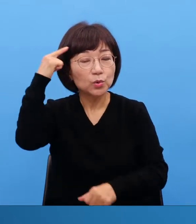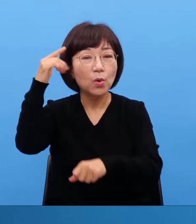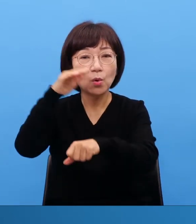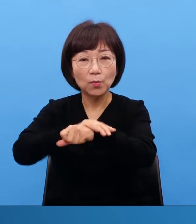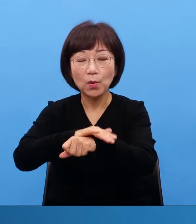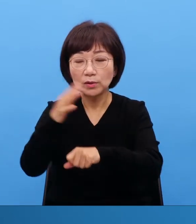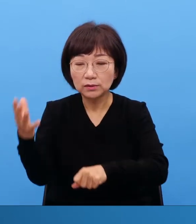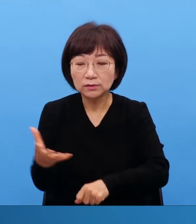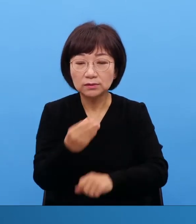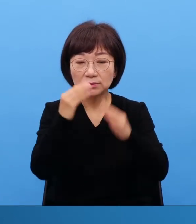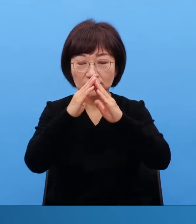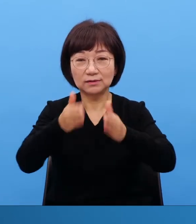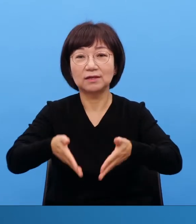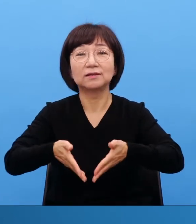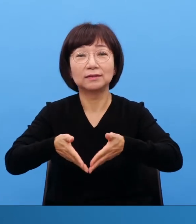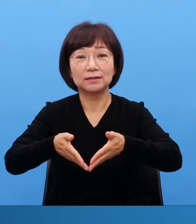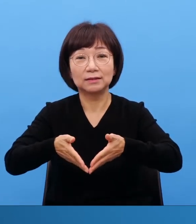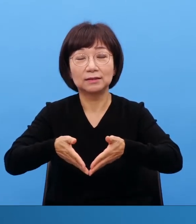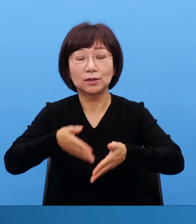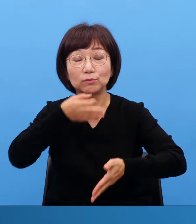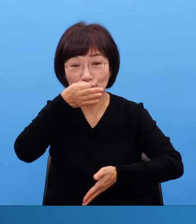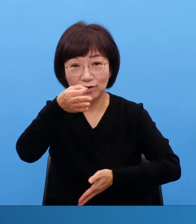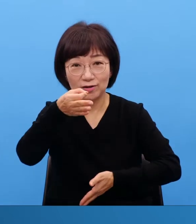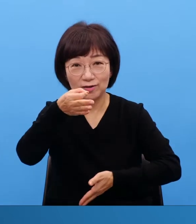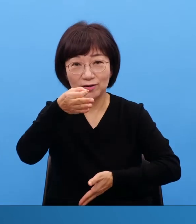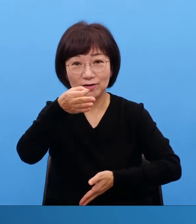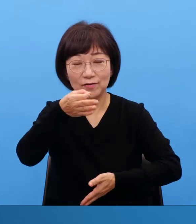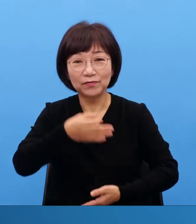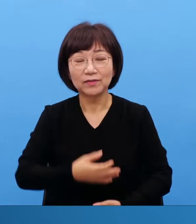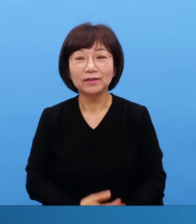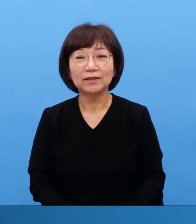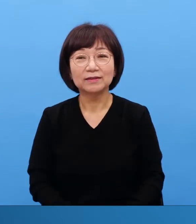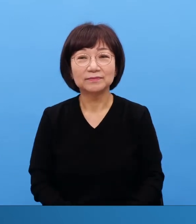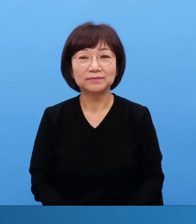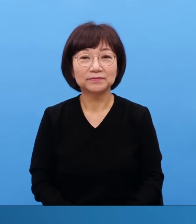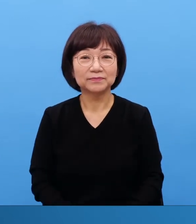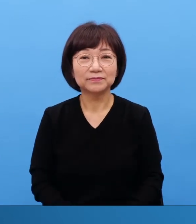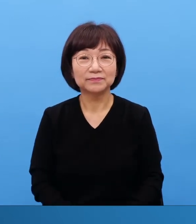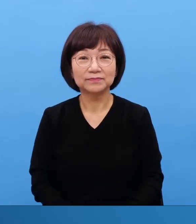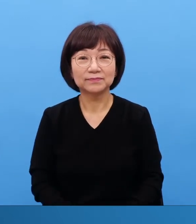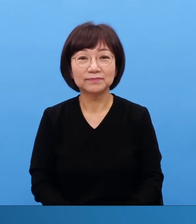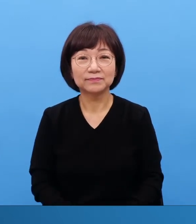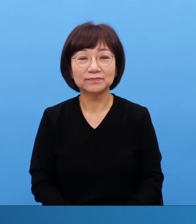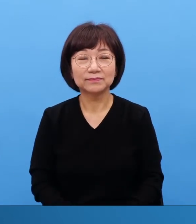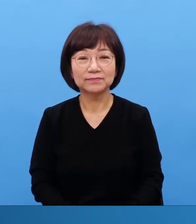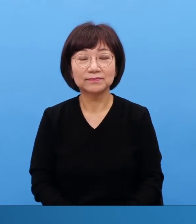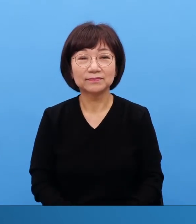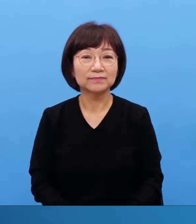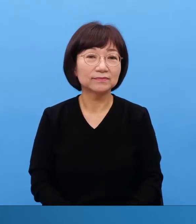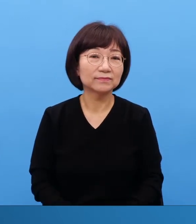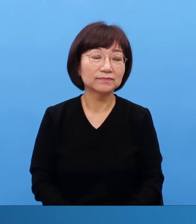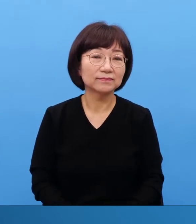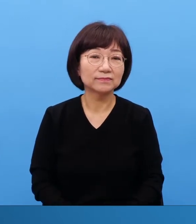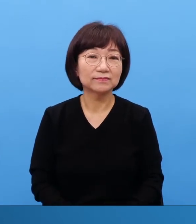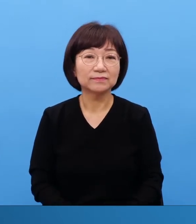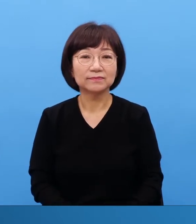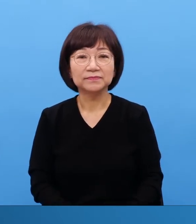그래서 사실은 제 1성전이 보면요